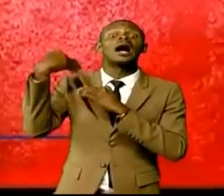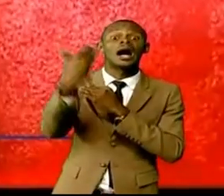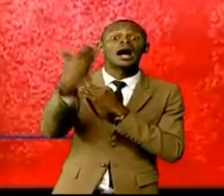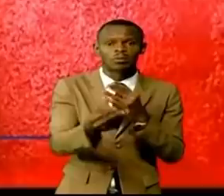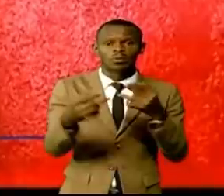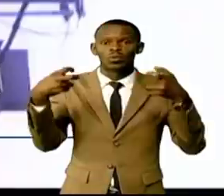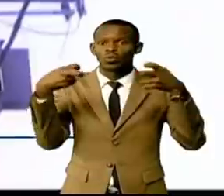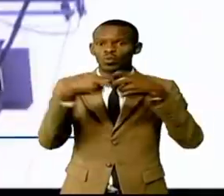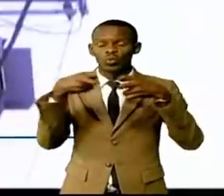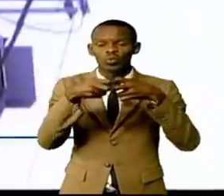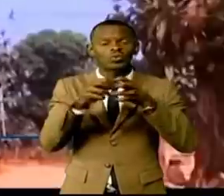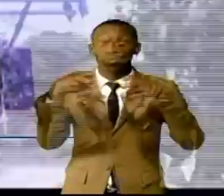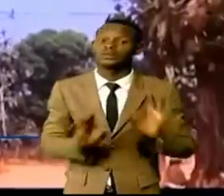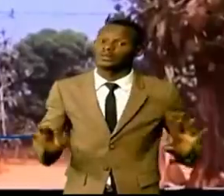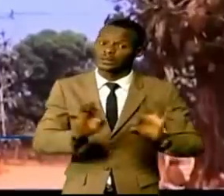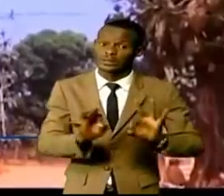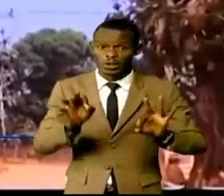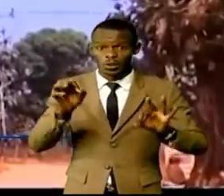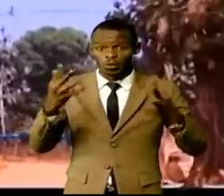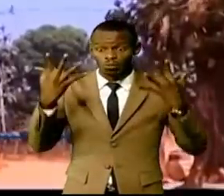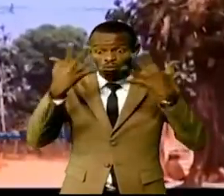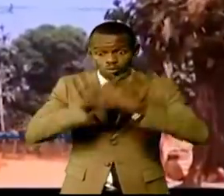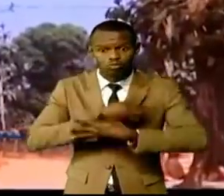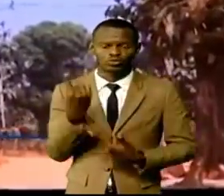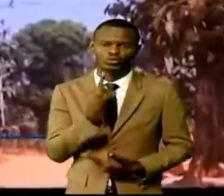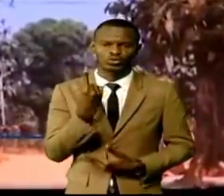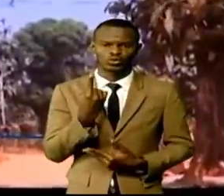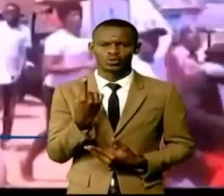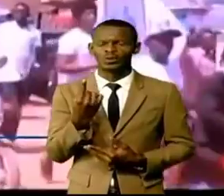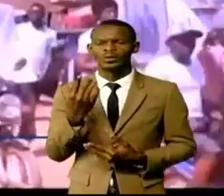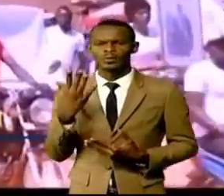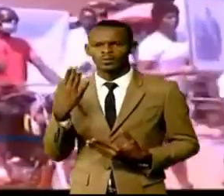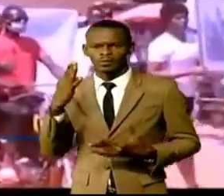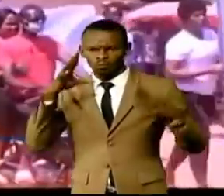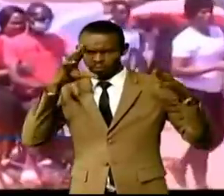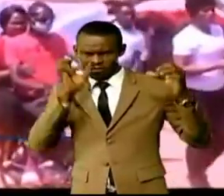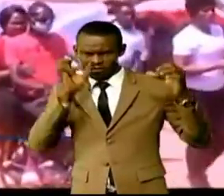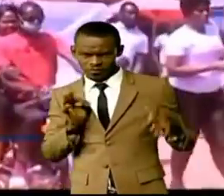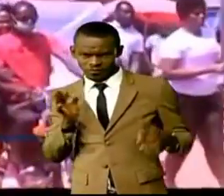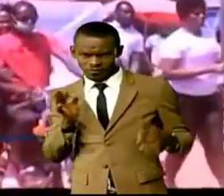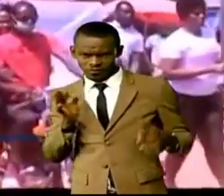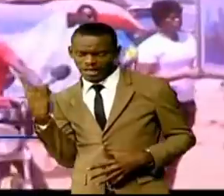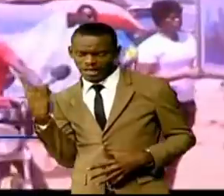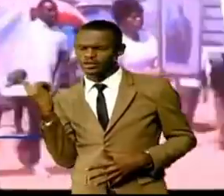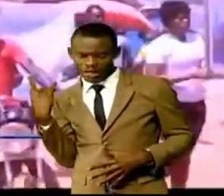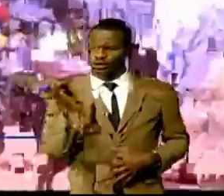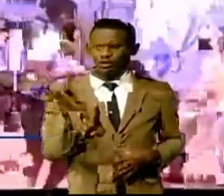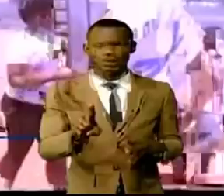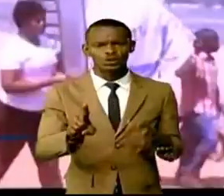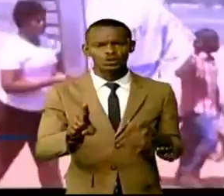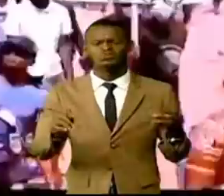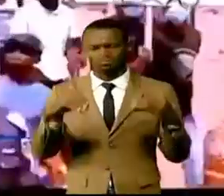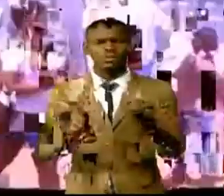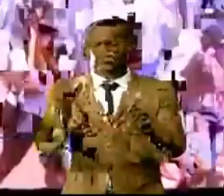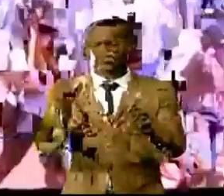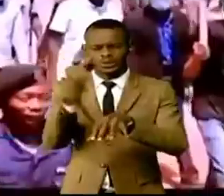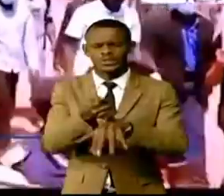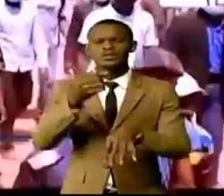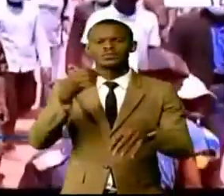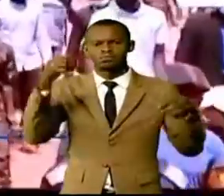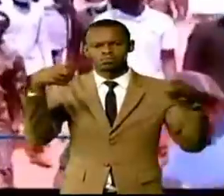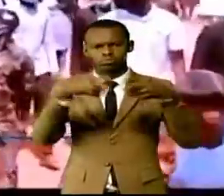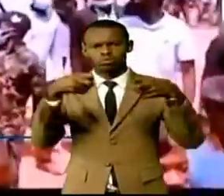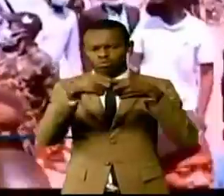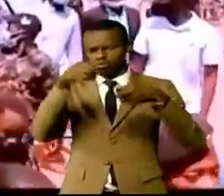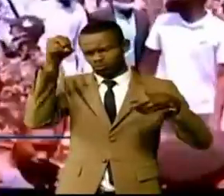dans le noir, en face de Bangui, capale centrafricaine éclairée 24 heures sur 24. C'est ce qui justifie une importante marche de loyauté et de soutien